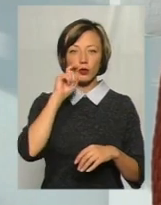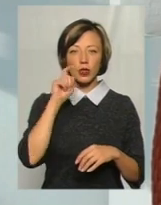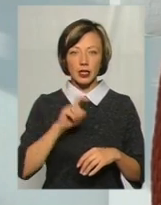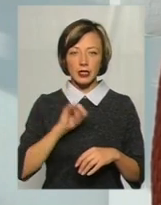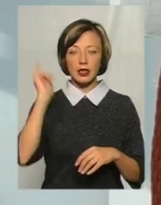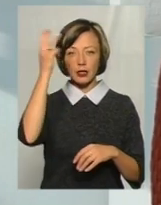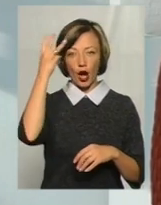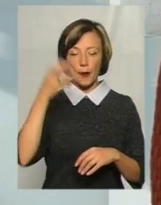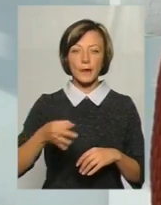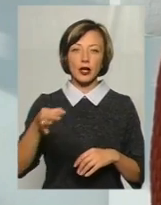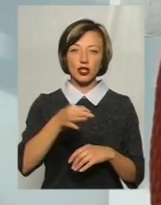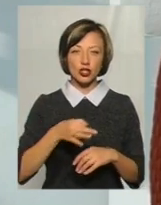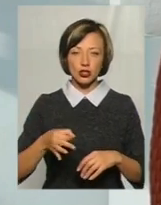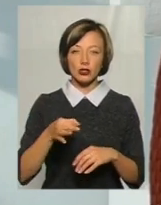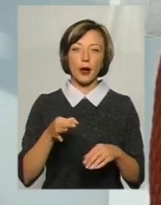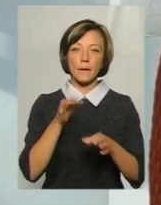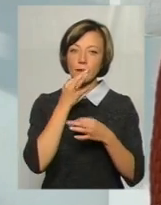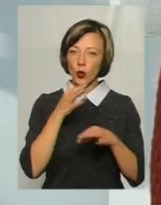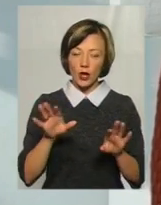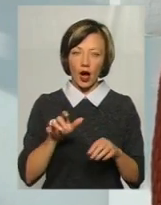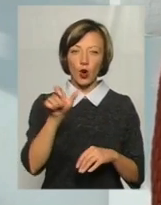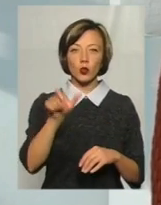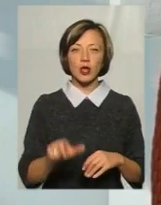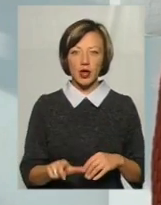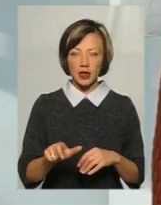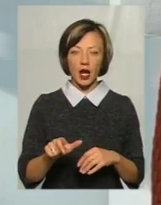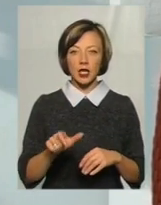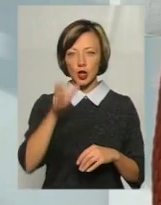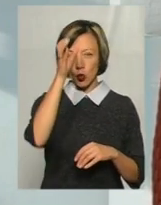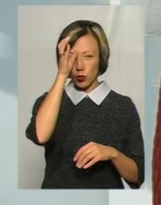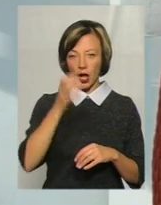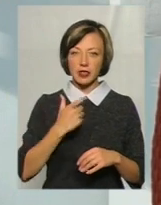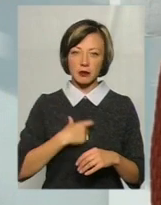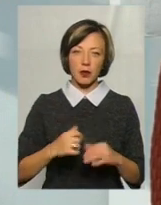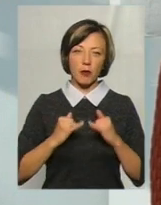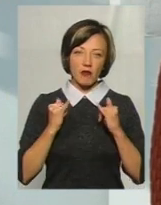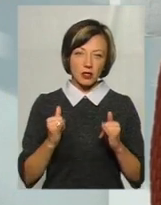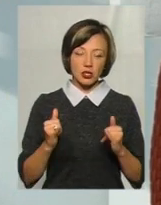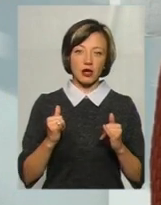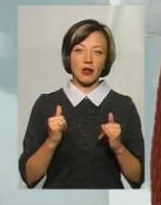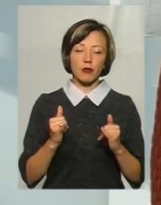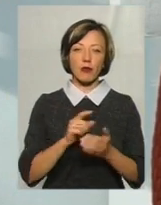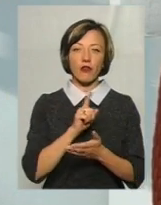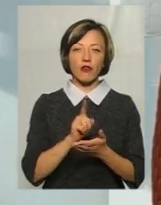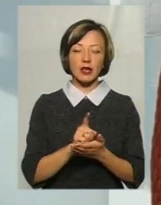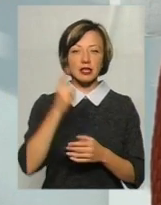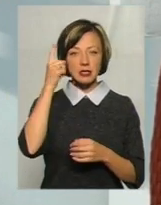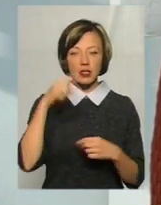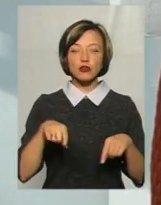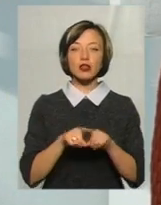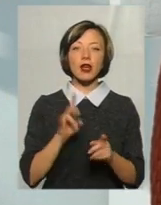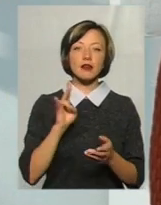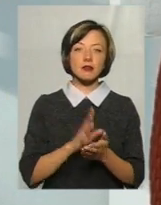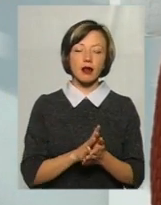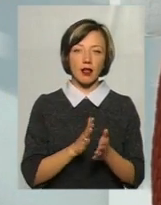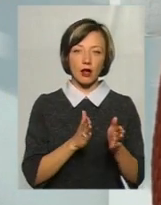і на Хмельниччині будь-яка людина, інтелектуала, яка себе поважає, вона повинна знати, що таке сталий